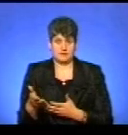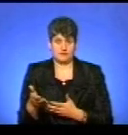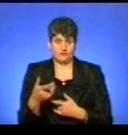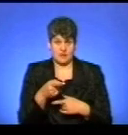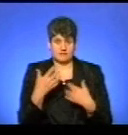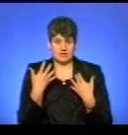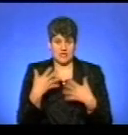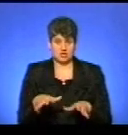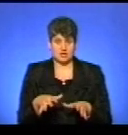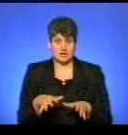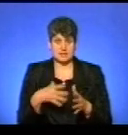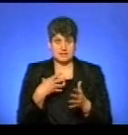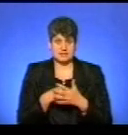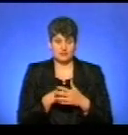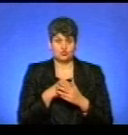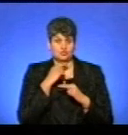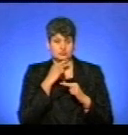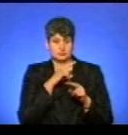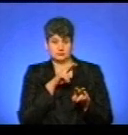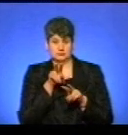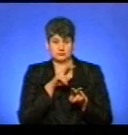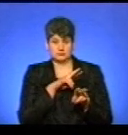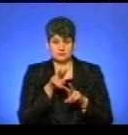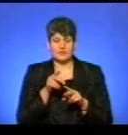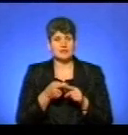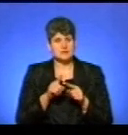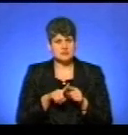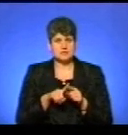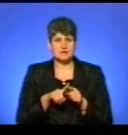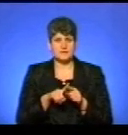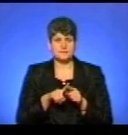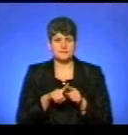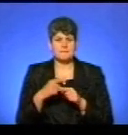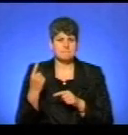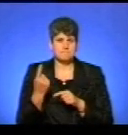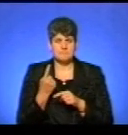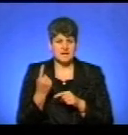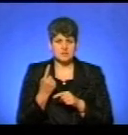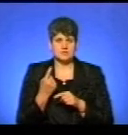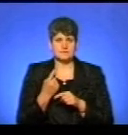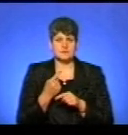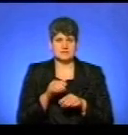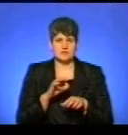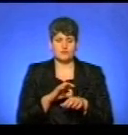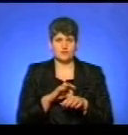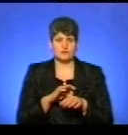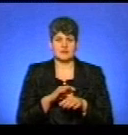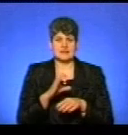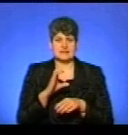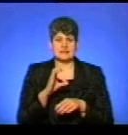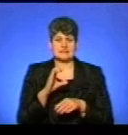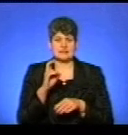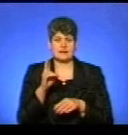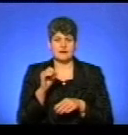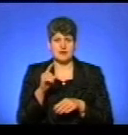втрачає свою пильність. Це її спонукає, перш за все, захворювання сказу